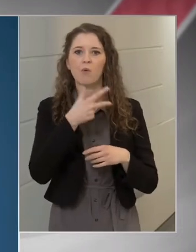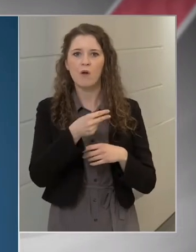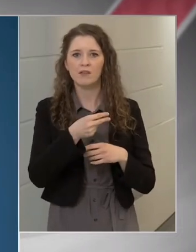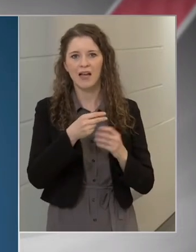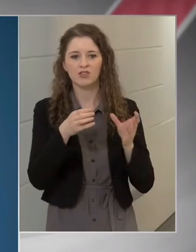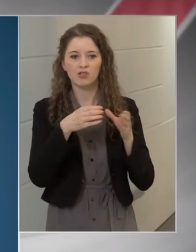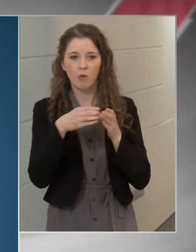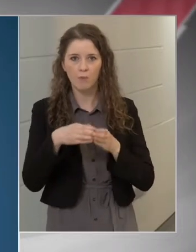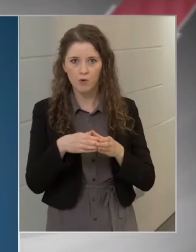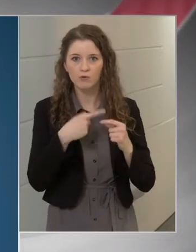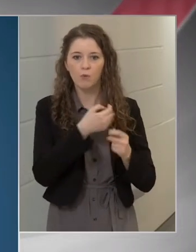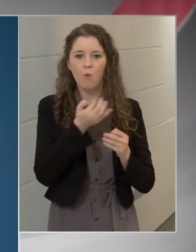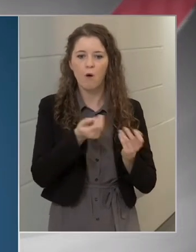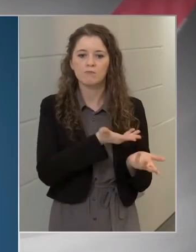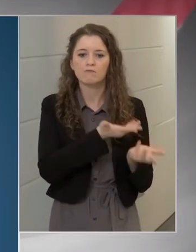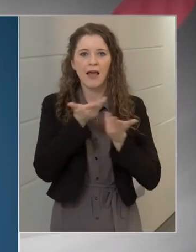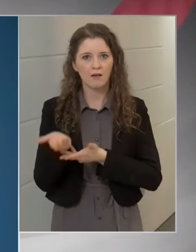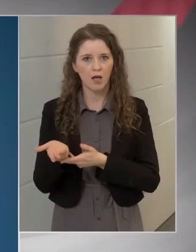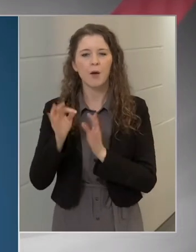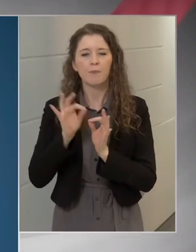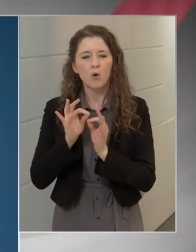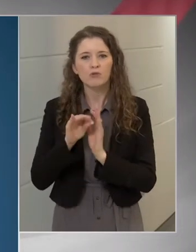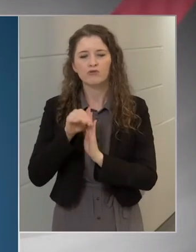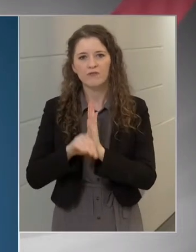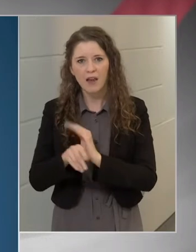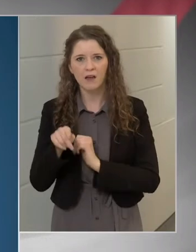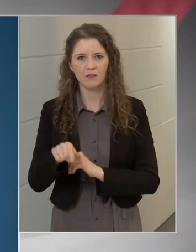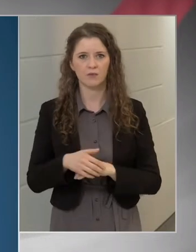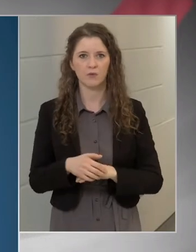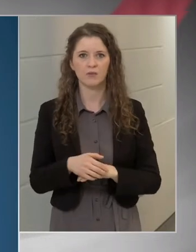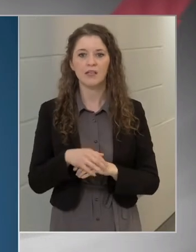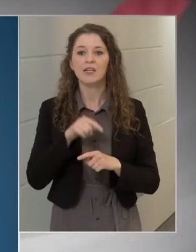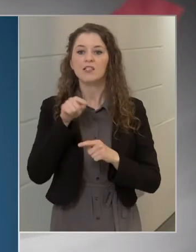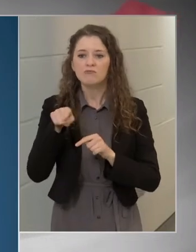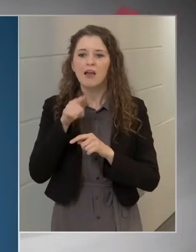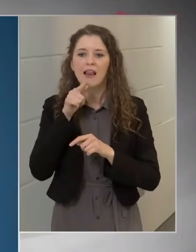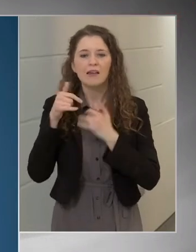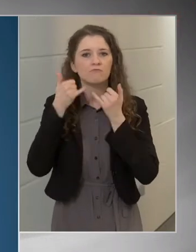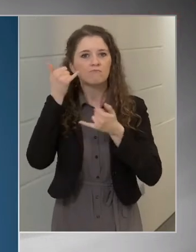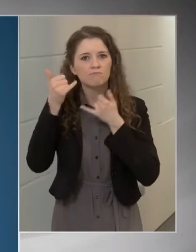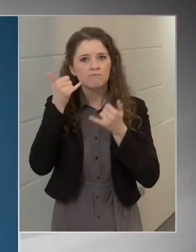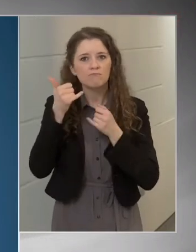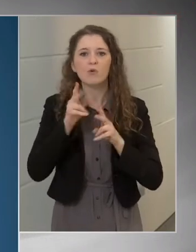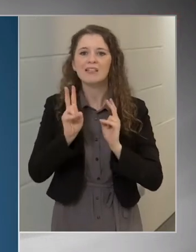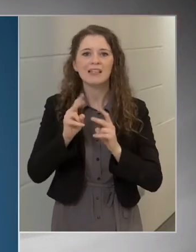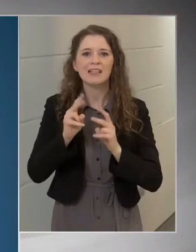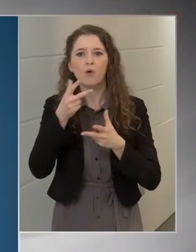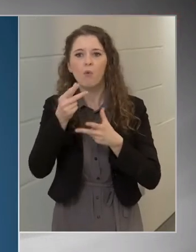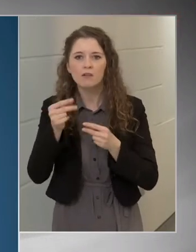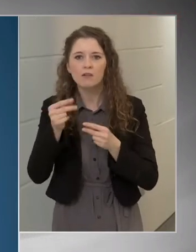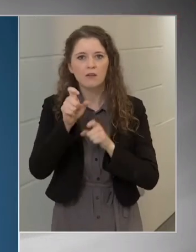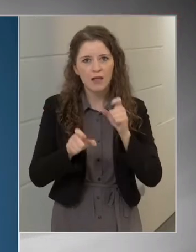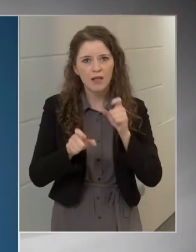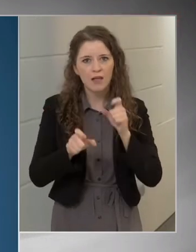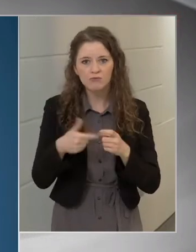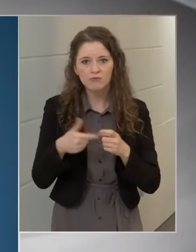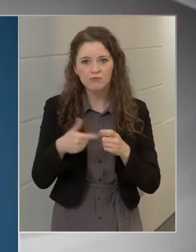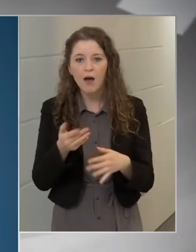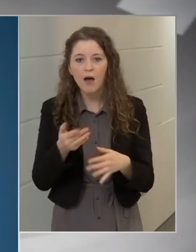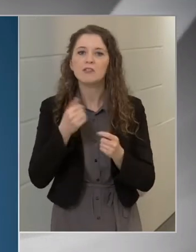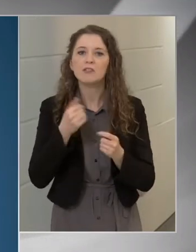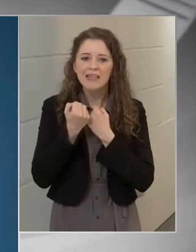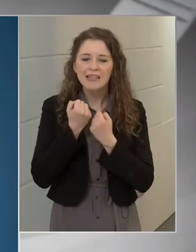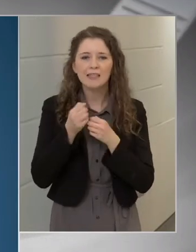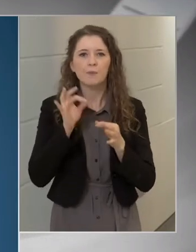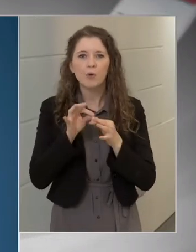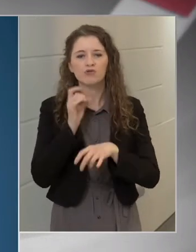pontos feladatokat. Ők fogják felhívni az oltandókat és egyeztetni azt, hogy pontosan mikor kerül sor